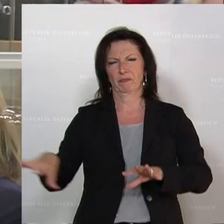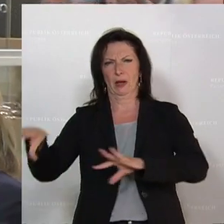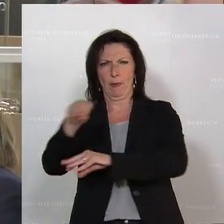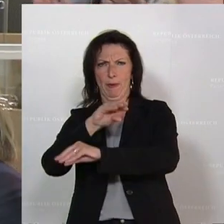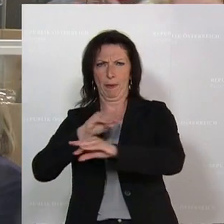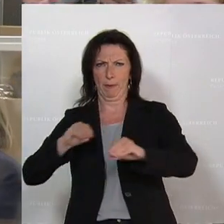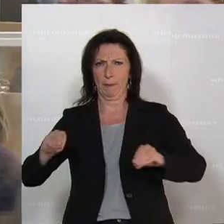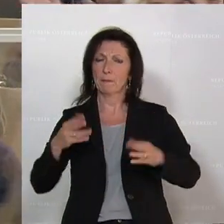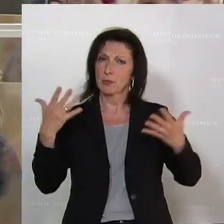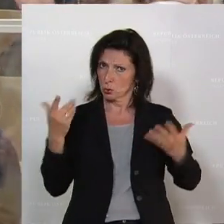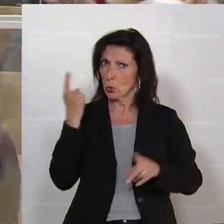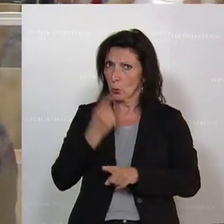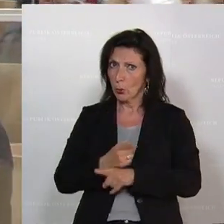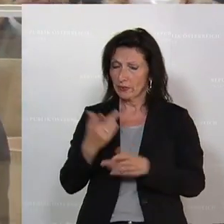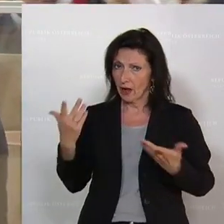Das ist das Urteil.